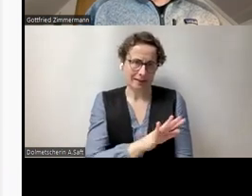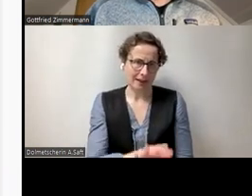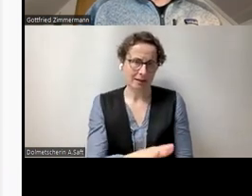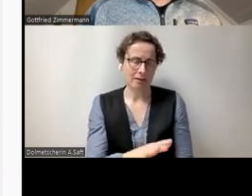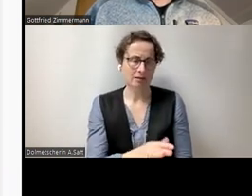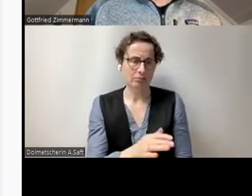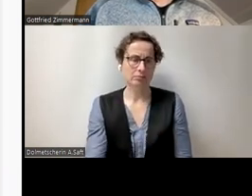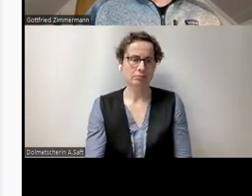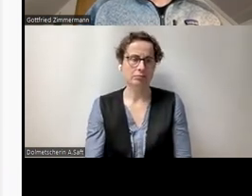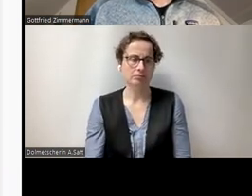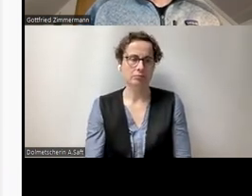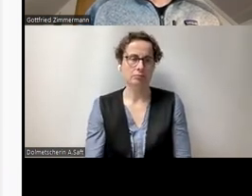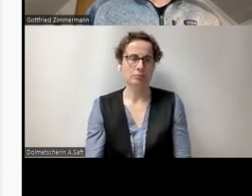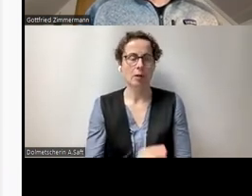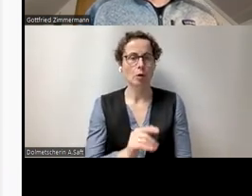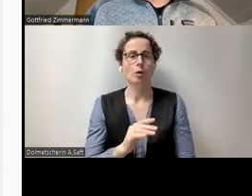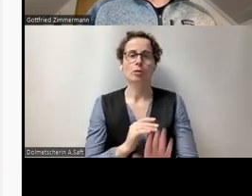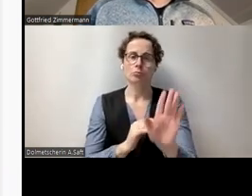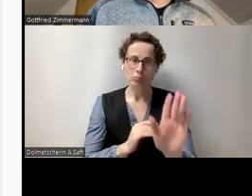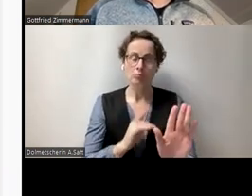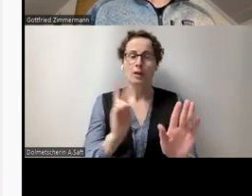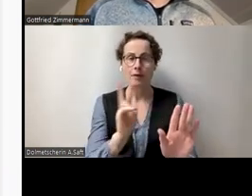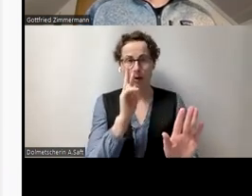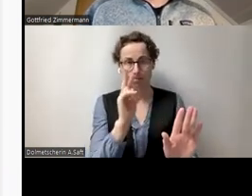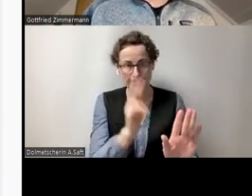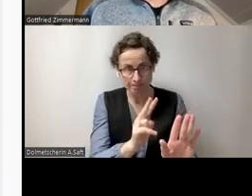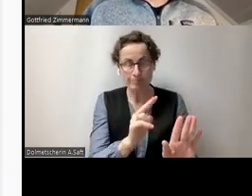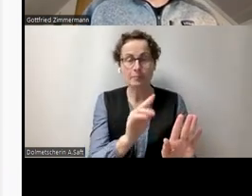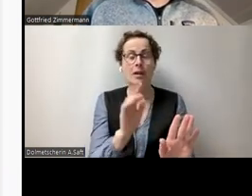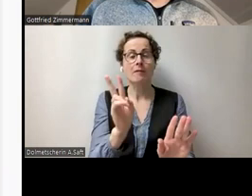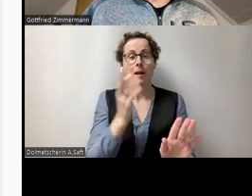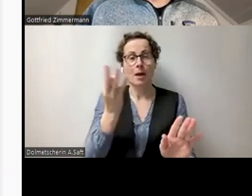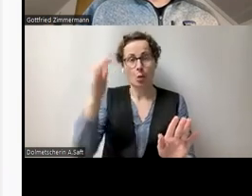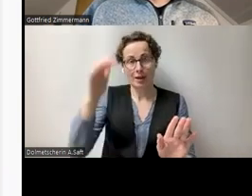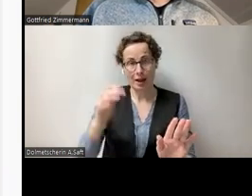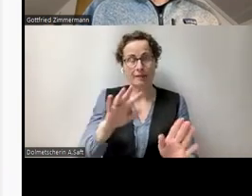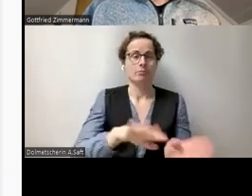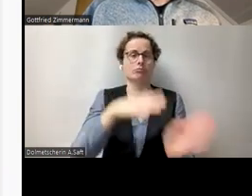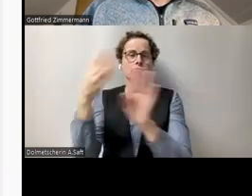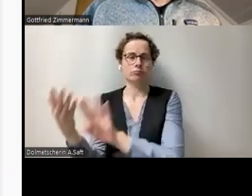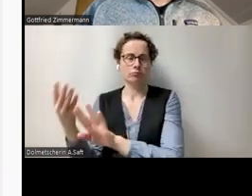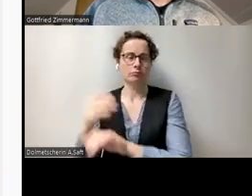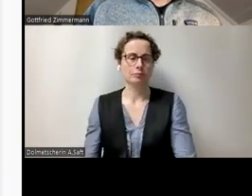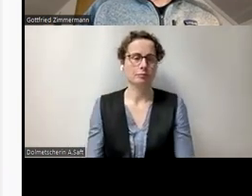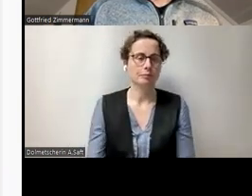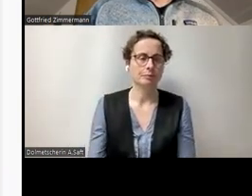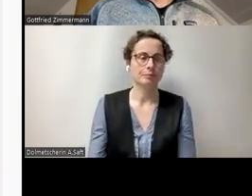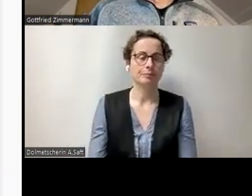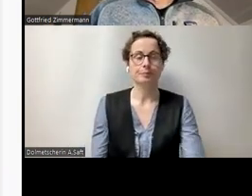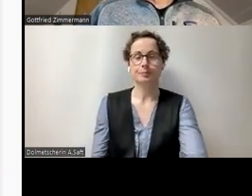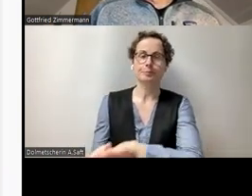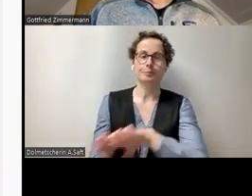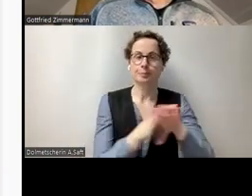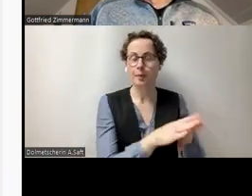für die Personen, die eben damit Informationen besser erfassen können. Ein Sonderfall sind